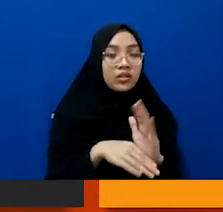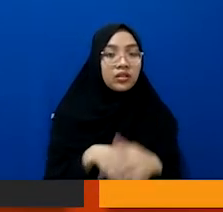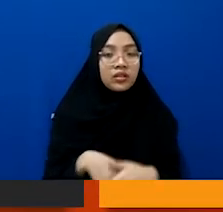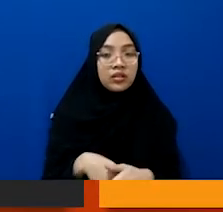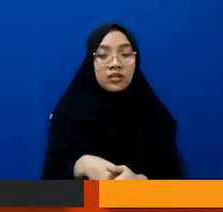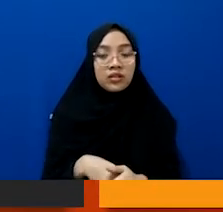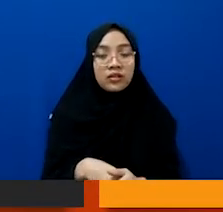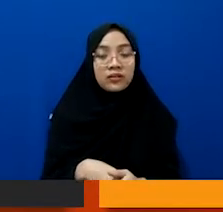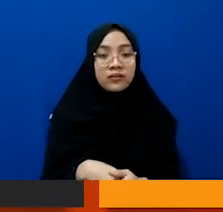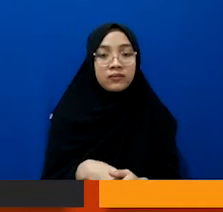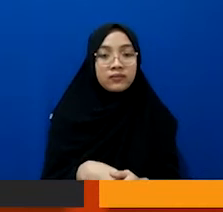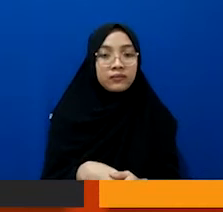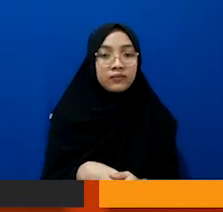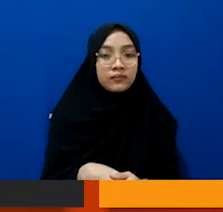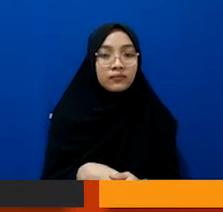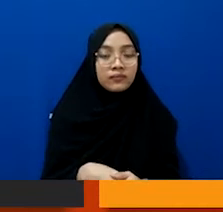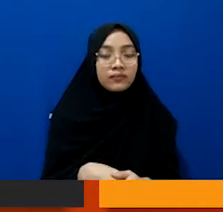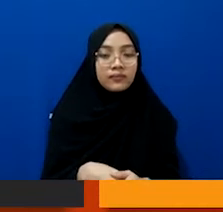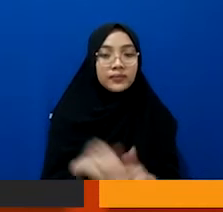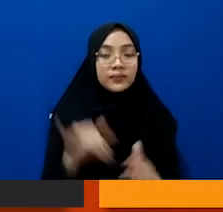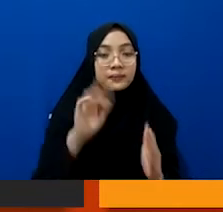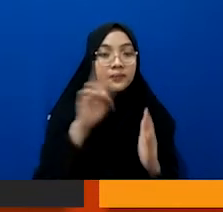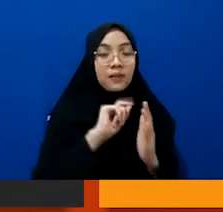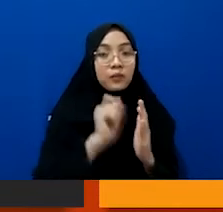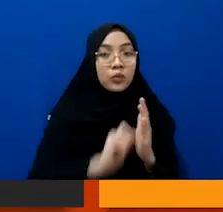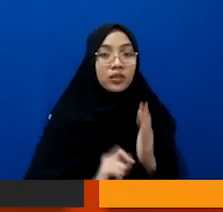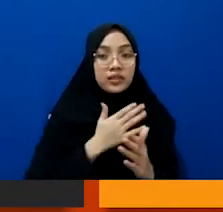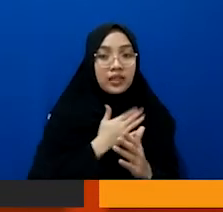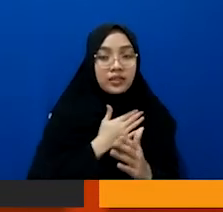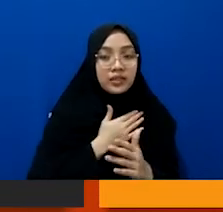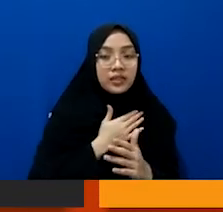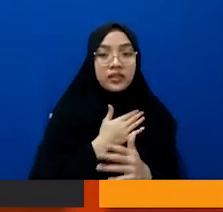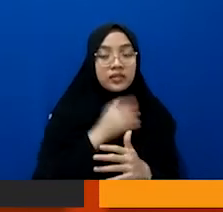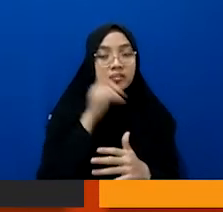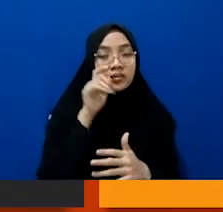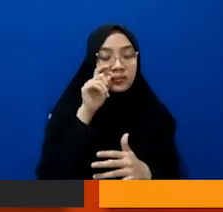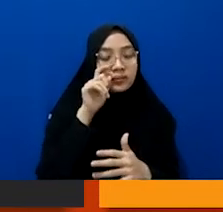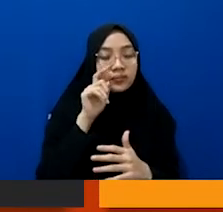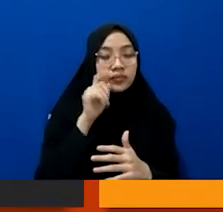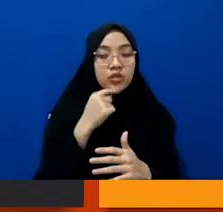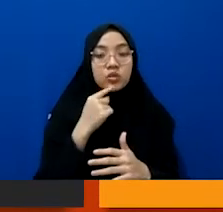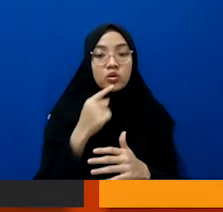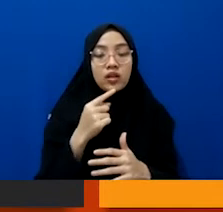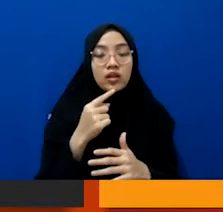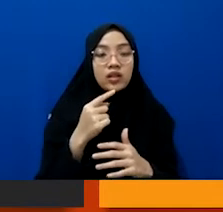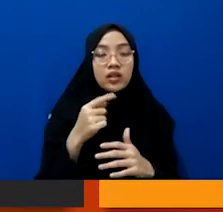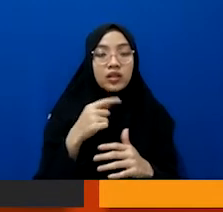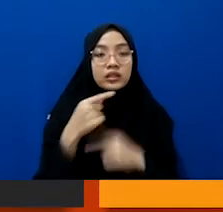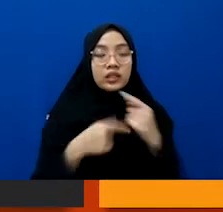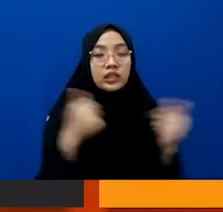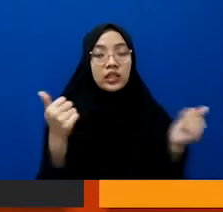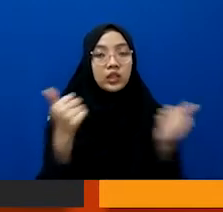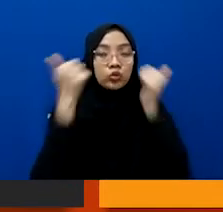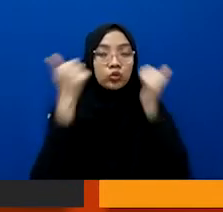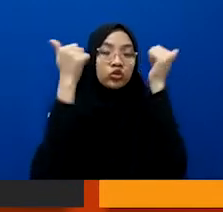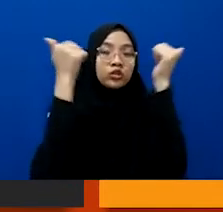nah seperti dalam tulisan saya yang apa soal success story itu itu